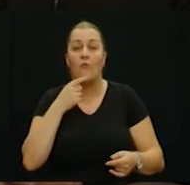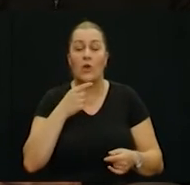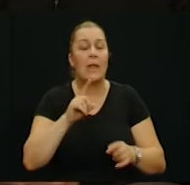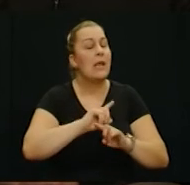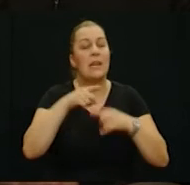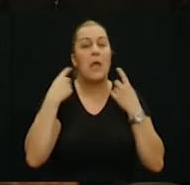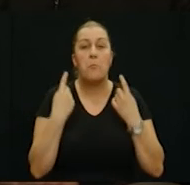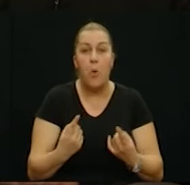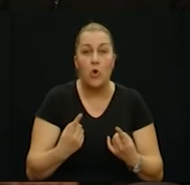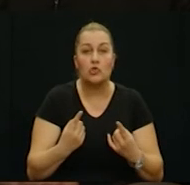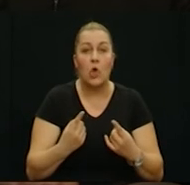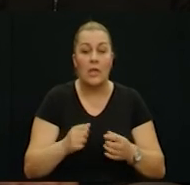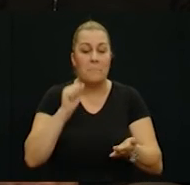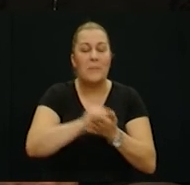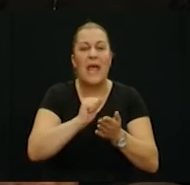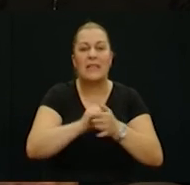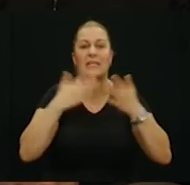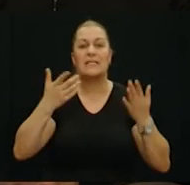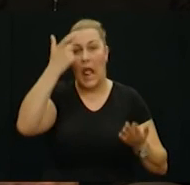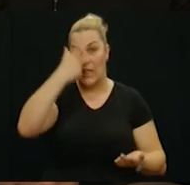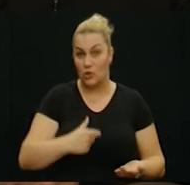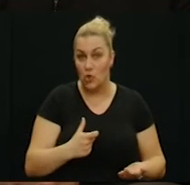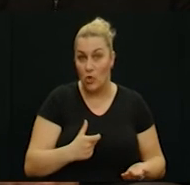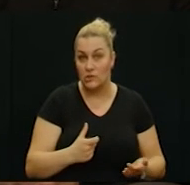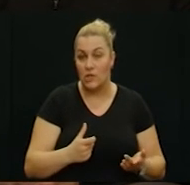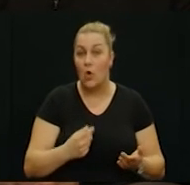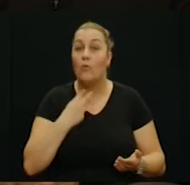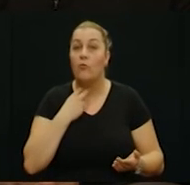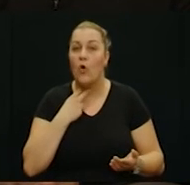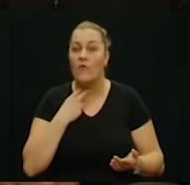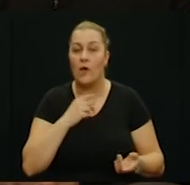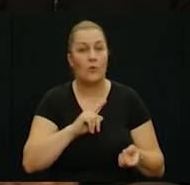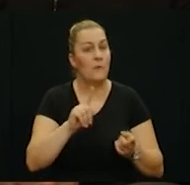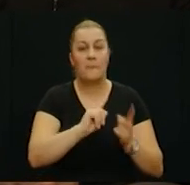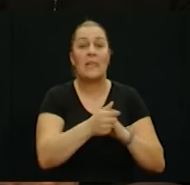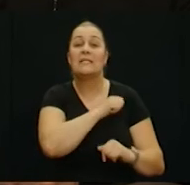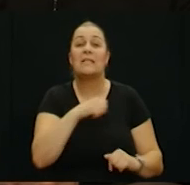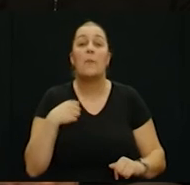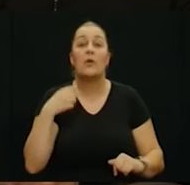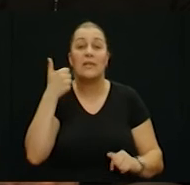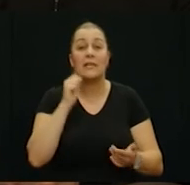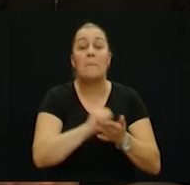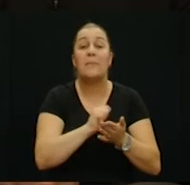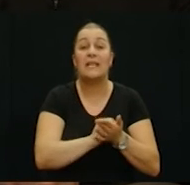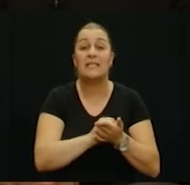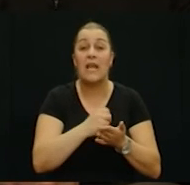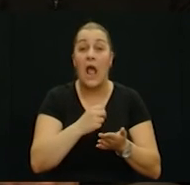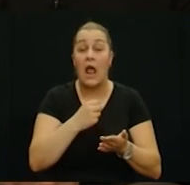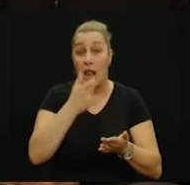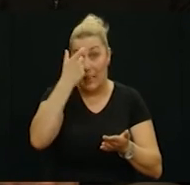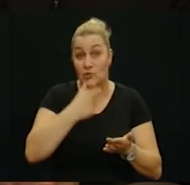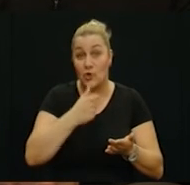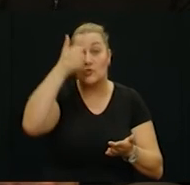govorili ne postoji ne postoje medijske ličnosti u vukovaru u ratu postoji samo jedna medijska ličnost koja se zove